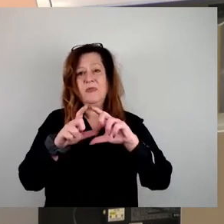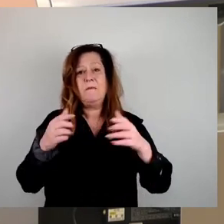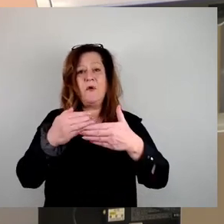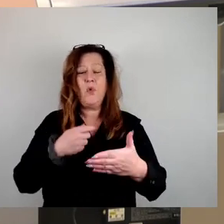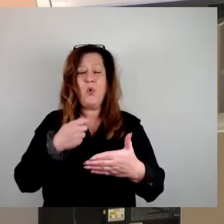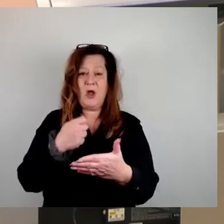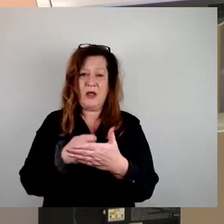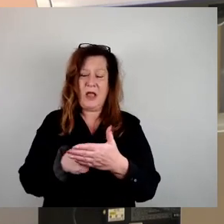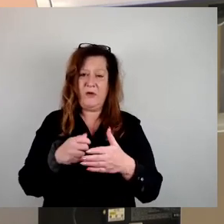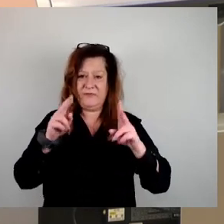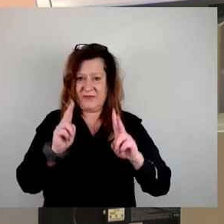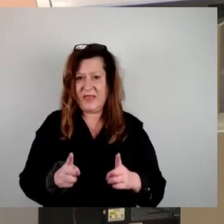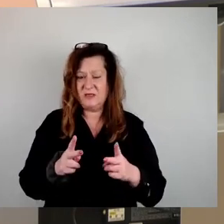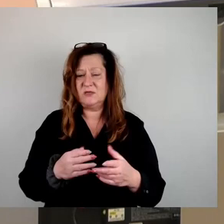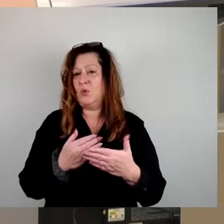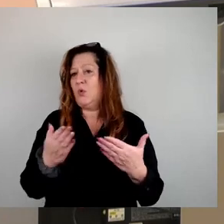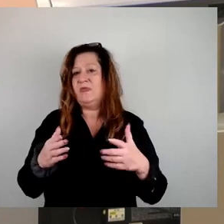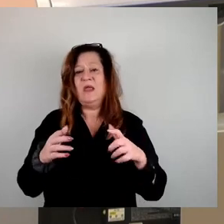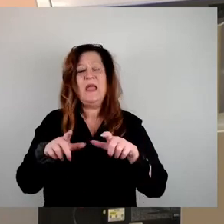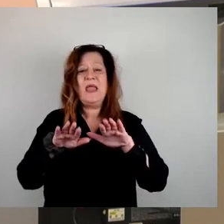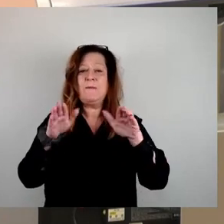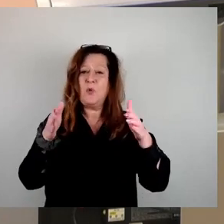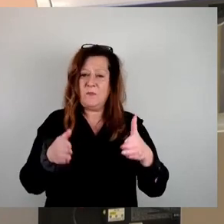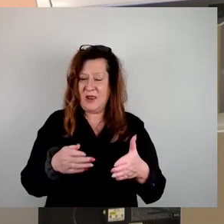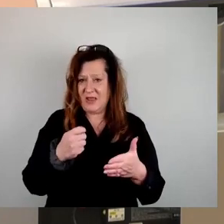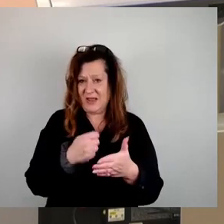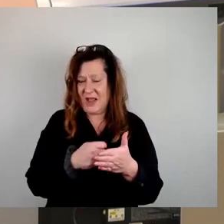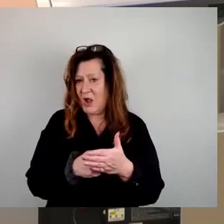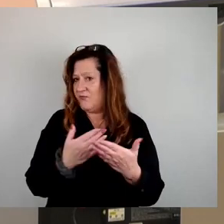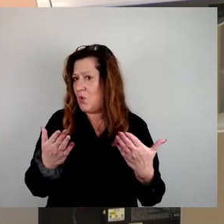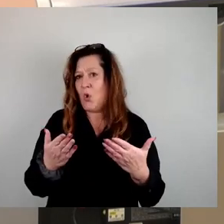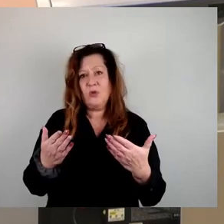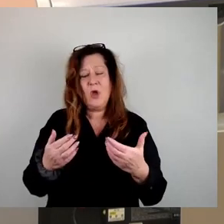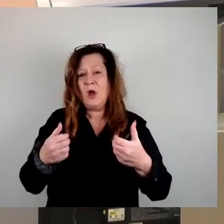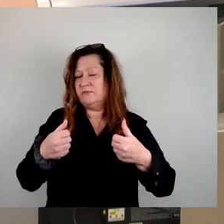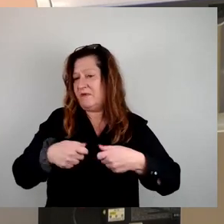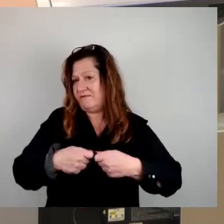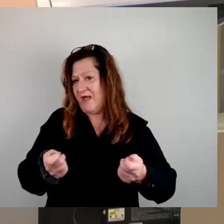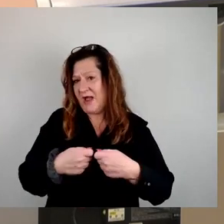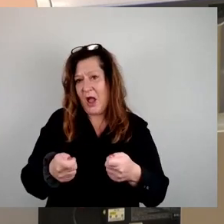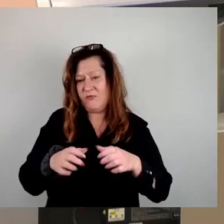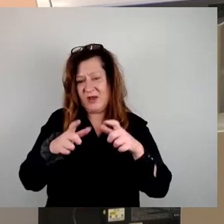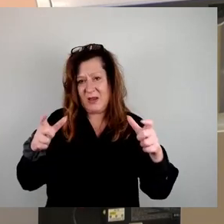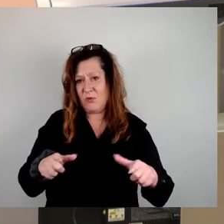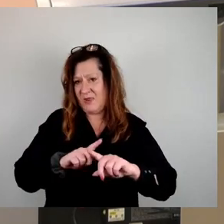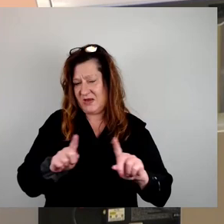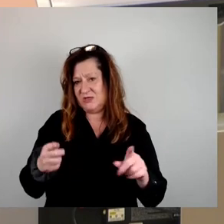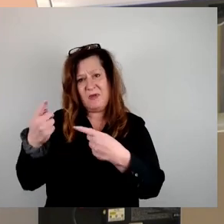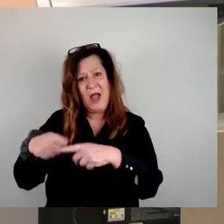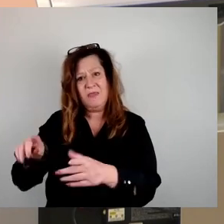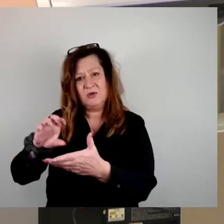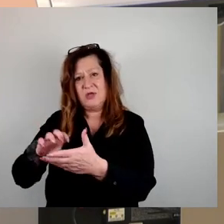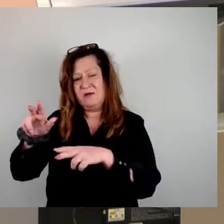Immobilienkauf und verpflichten sich, keine Immobilien oder Grundstücke mehr zu verkaufen. Dresden tut genau das